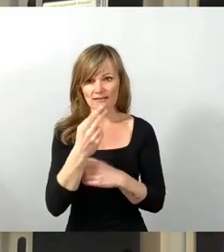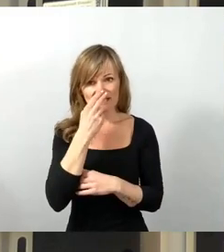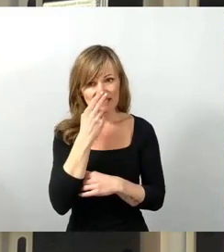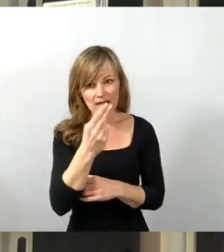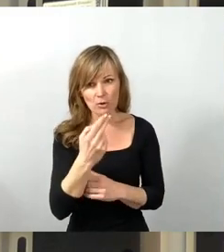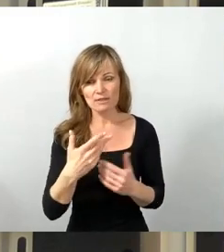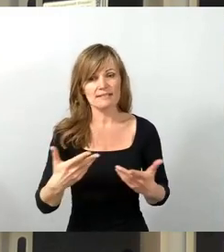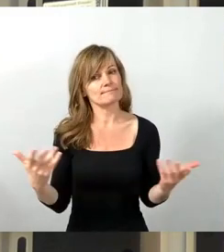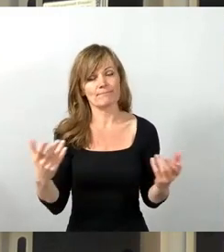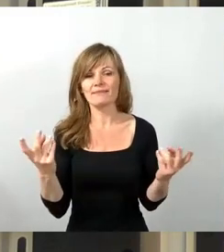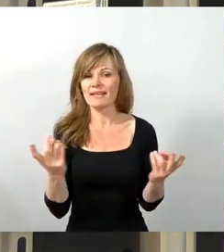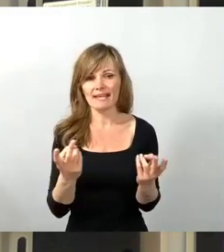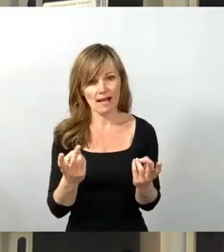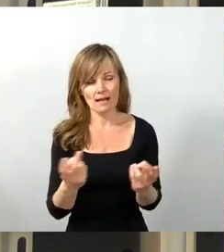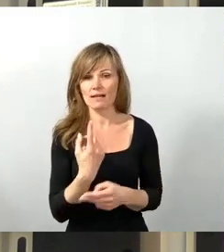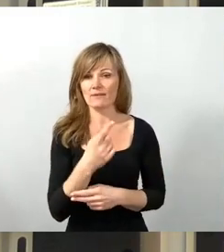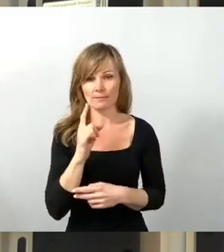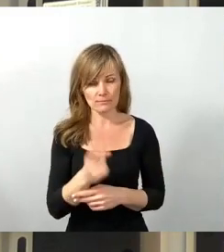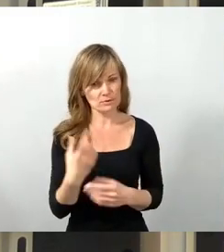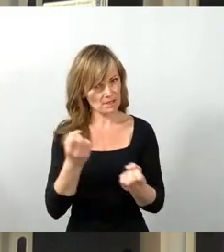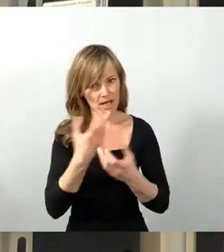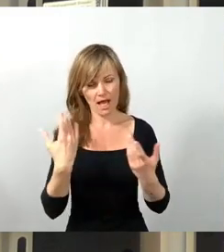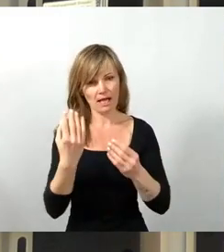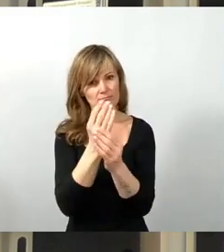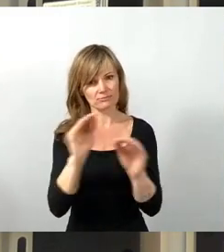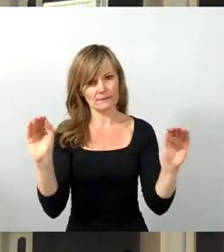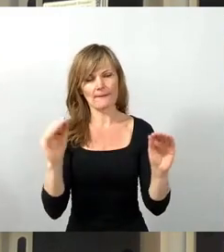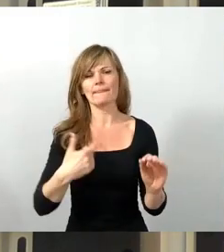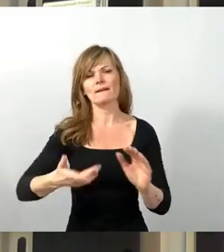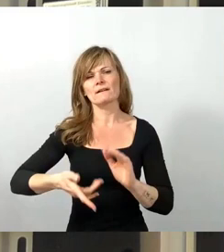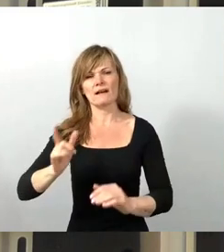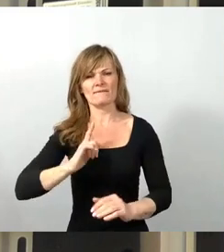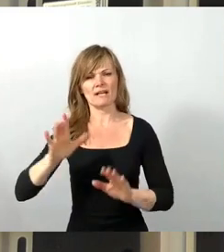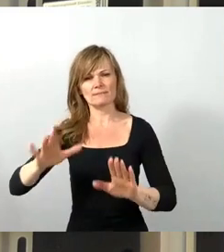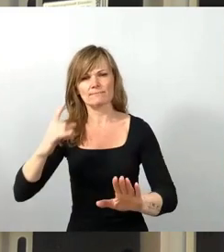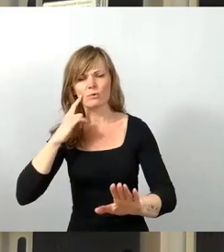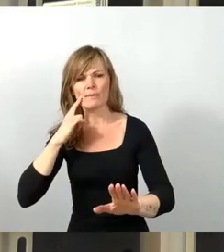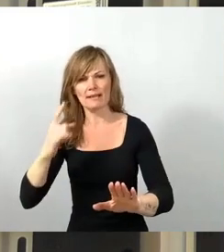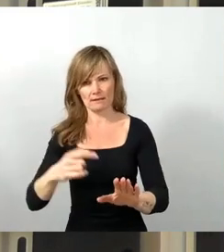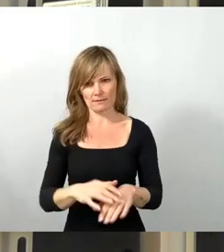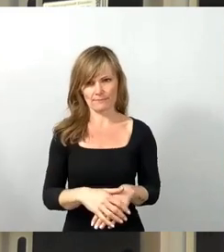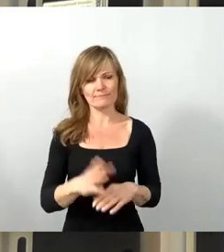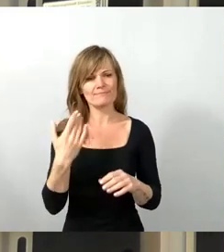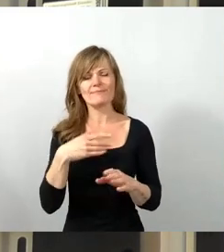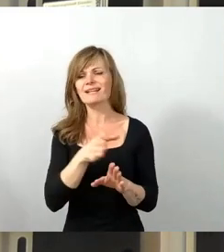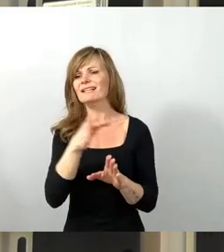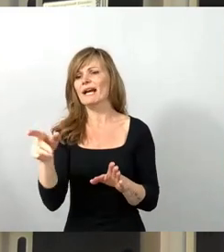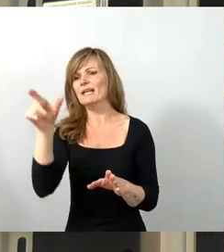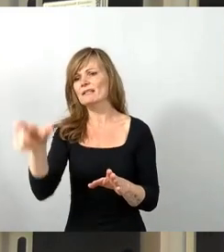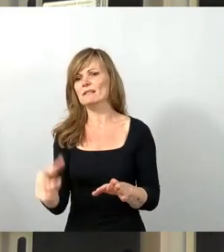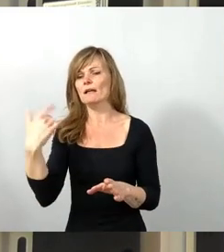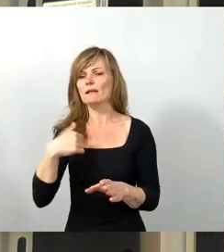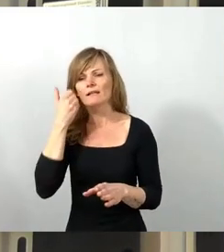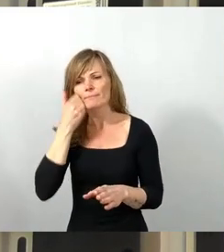ein ganz, ganz deutliches Signal senden. Tina, warte mal einen kleinen Moment, bitte. Ich würde mal die rechte Seite bitten, entweder werden die Gespräche jetzt